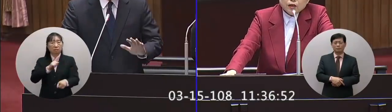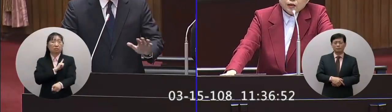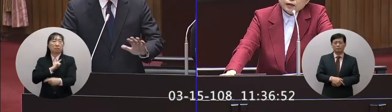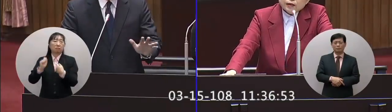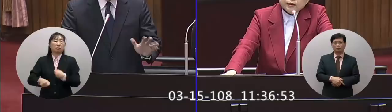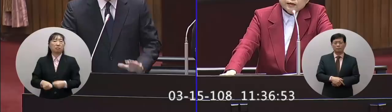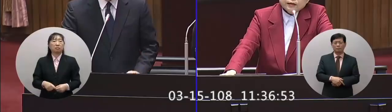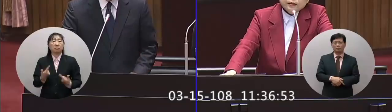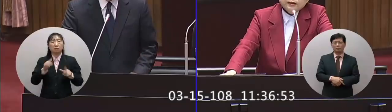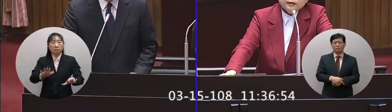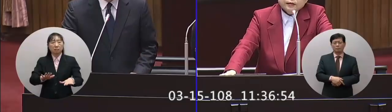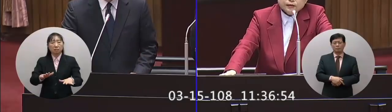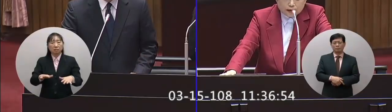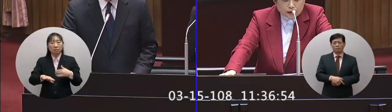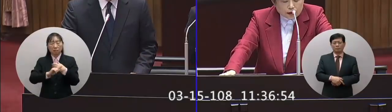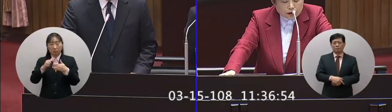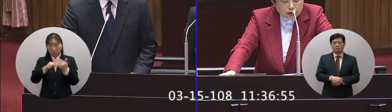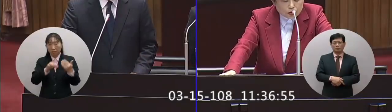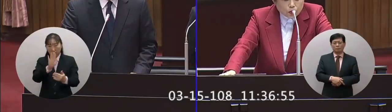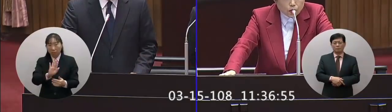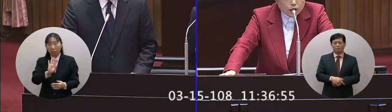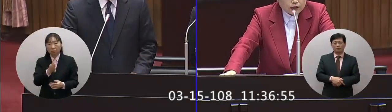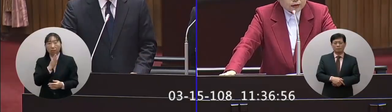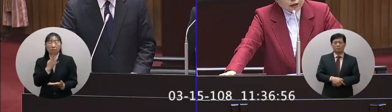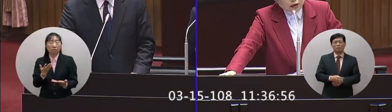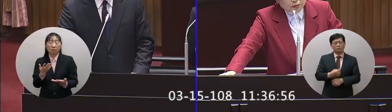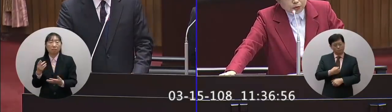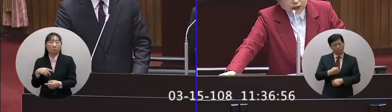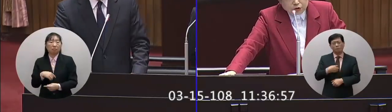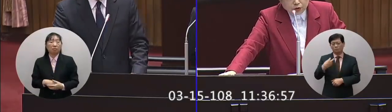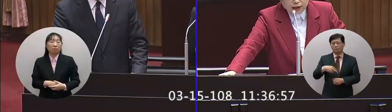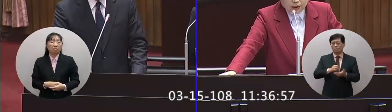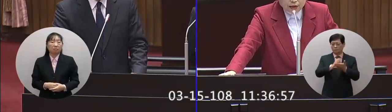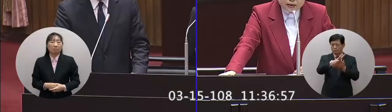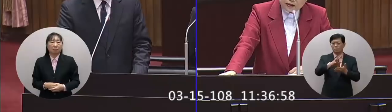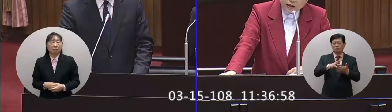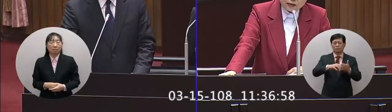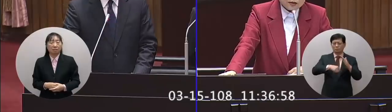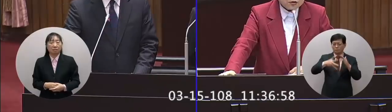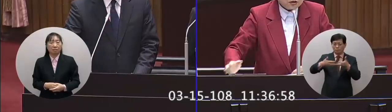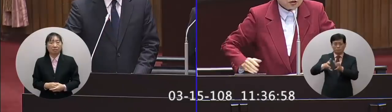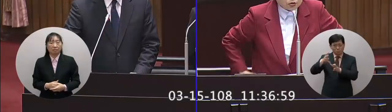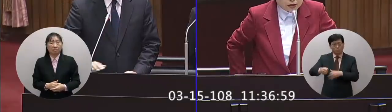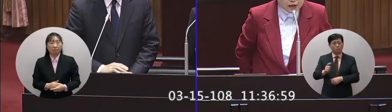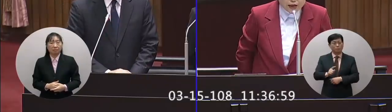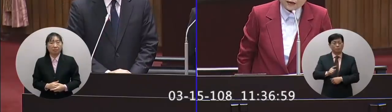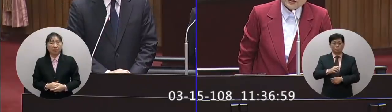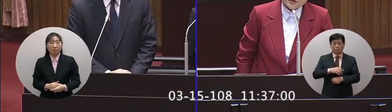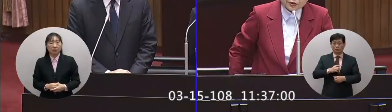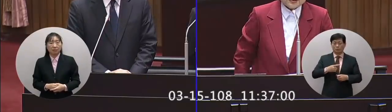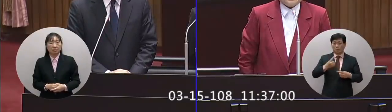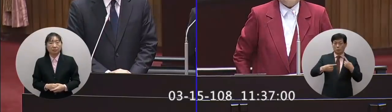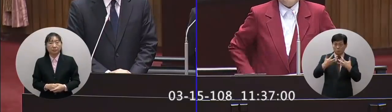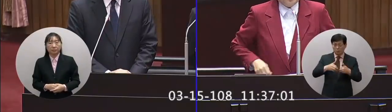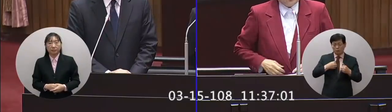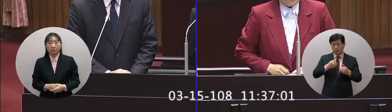死他不是說現在沒有法可以來處罰我要跟部長說的跟院長提的就是隨機殺